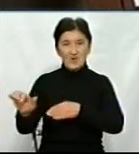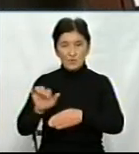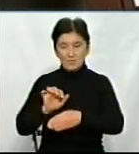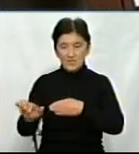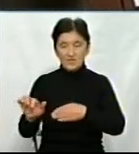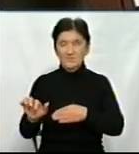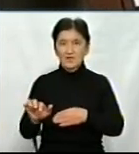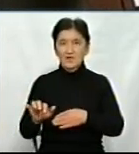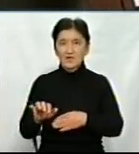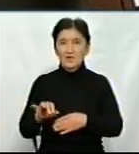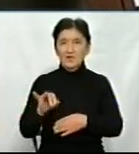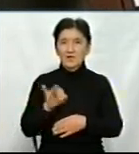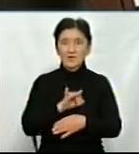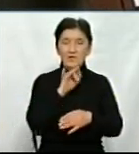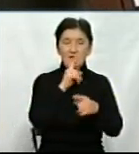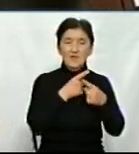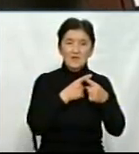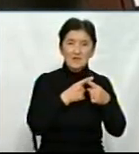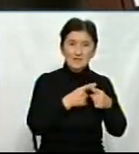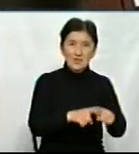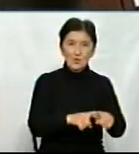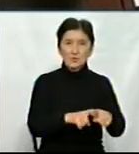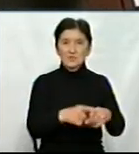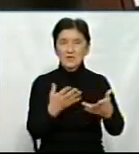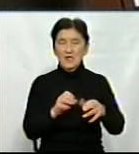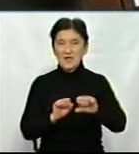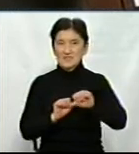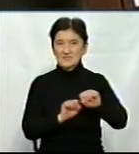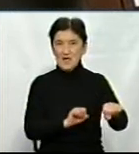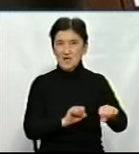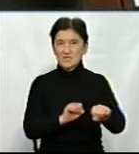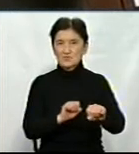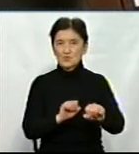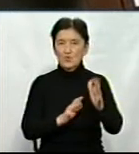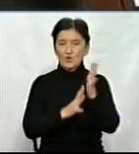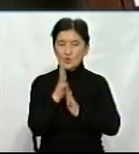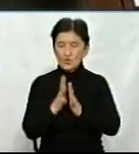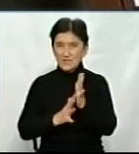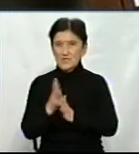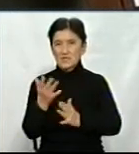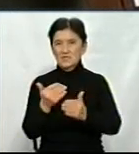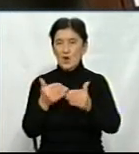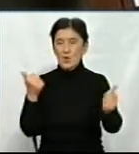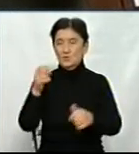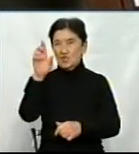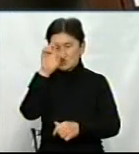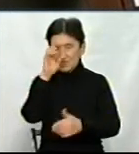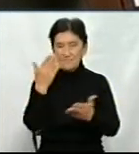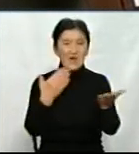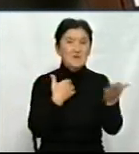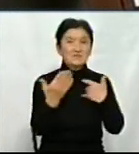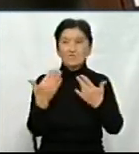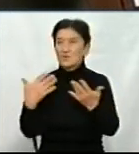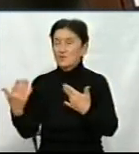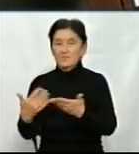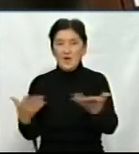всіх техніки, засобів захисту рослин, держави, будь-якого спілкування. А